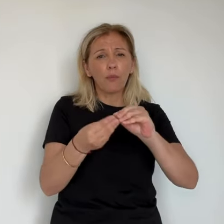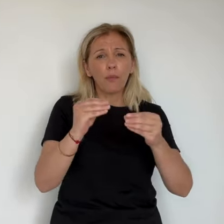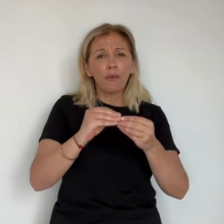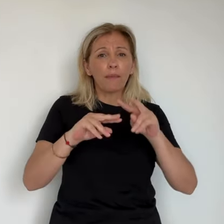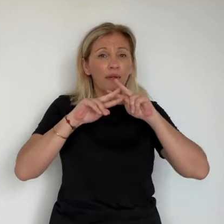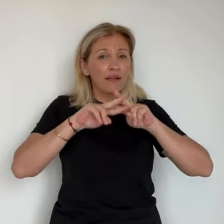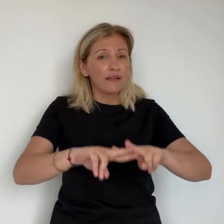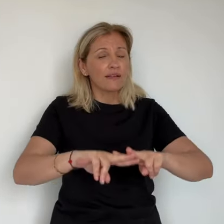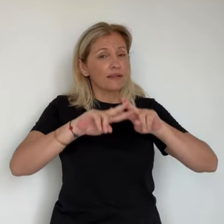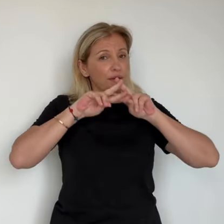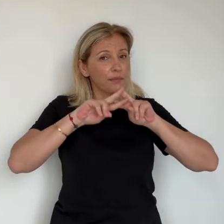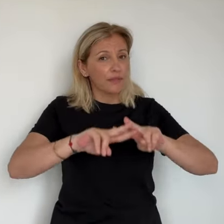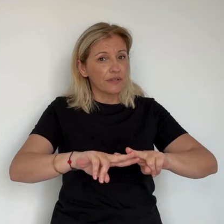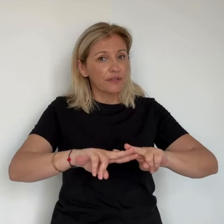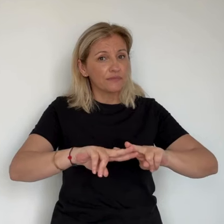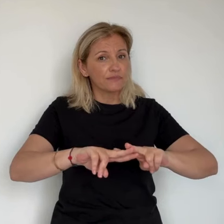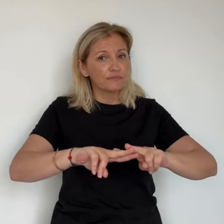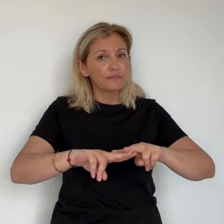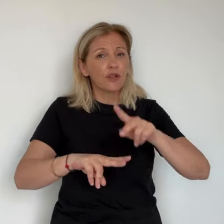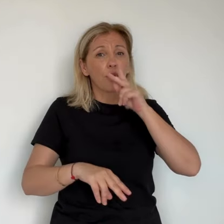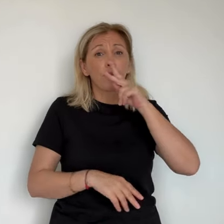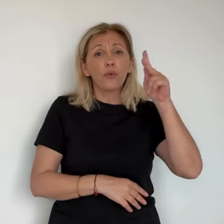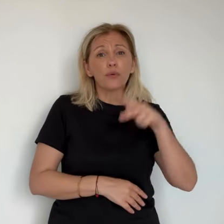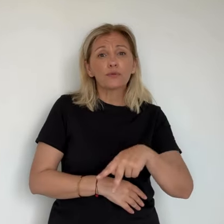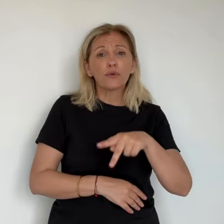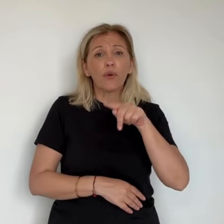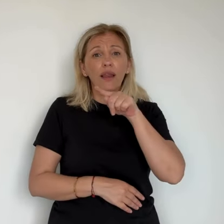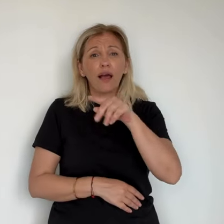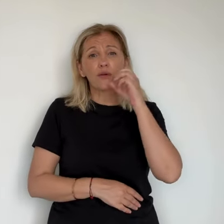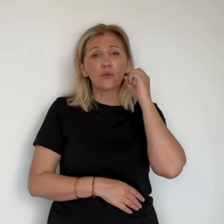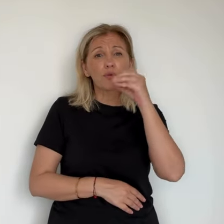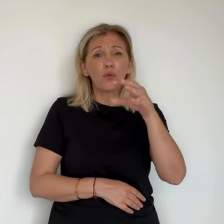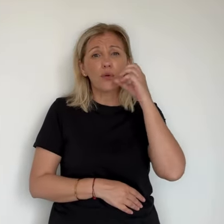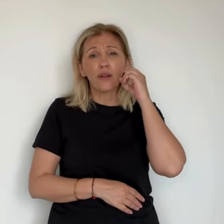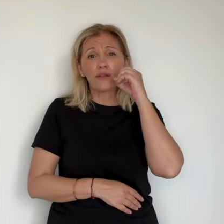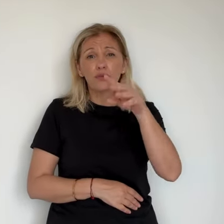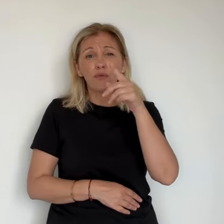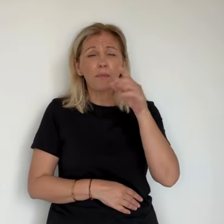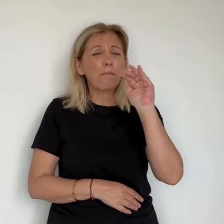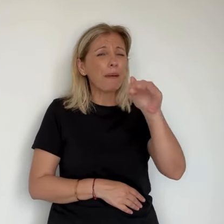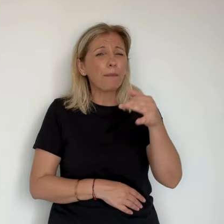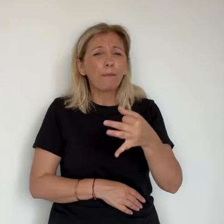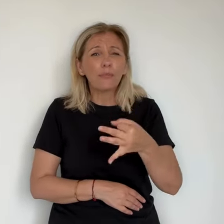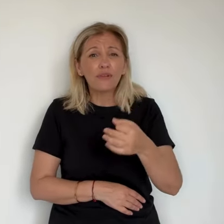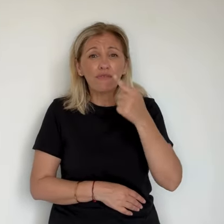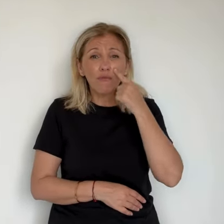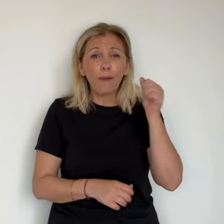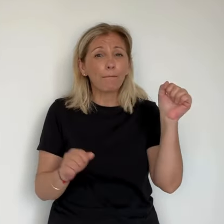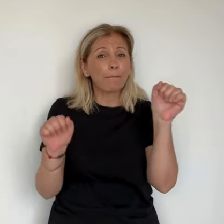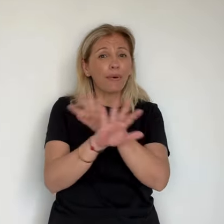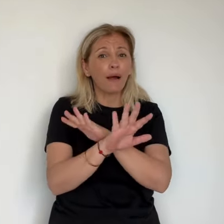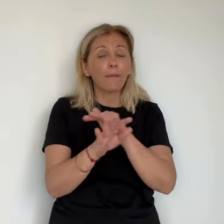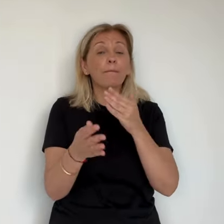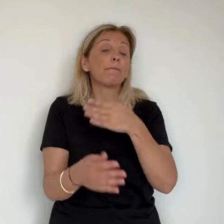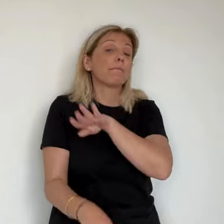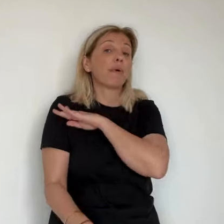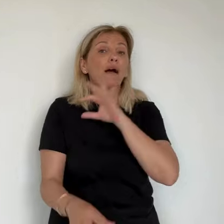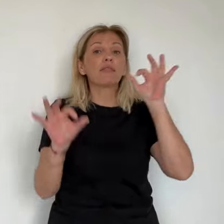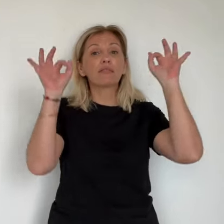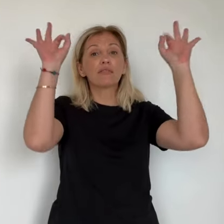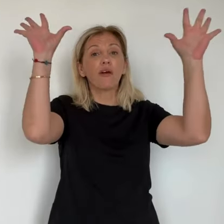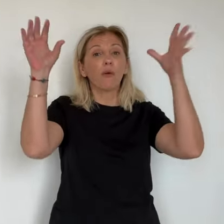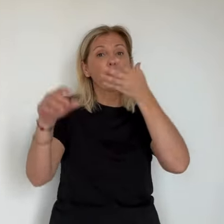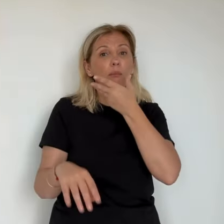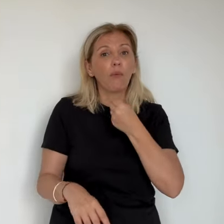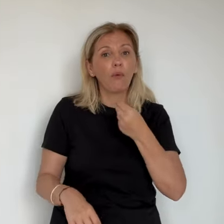'est-dire donc des 12 de 5. Donc effectivement, elles impactent, mais elles ne franchissent pas les poumons. Donc elles vont atteindre les gens qui ont des problèmes respiratoires, bien sûr. C'est quand même